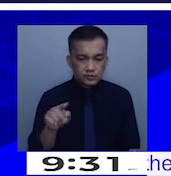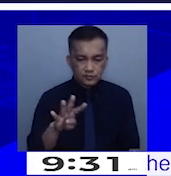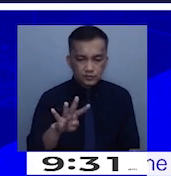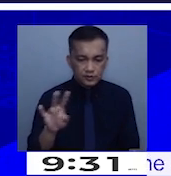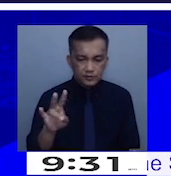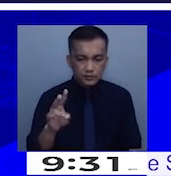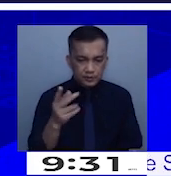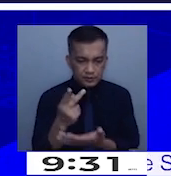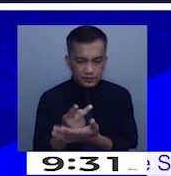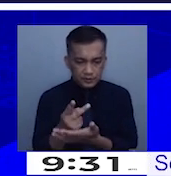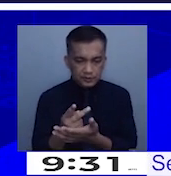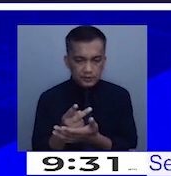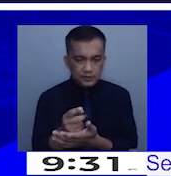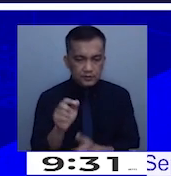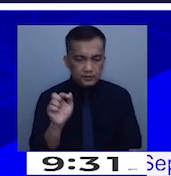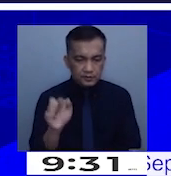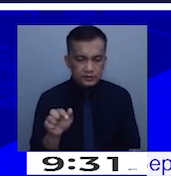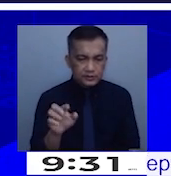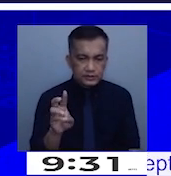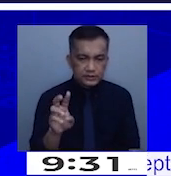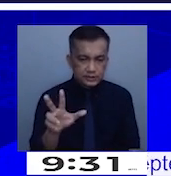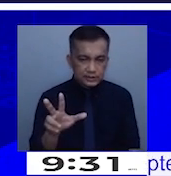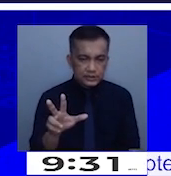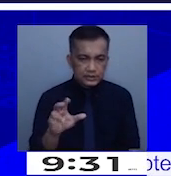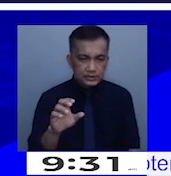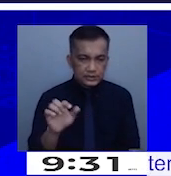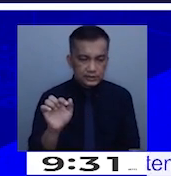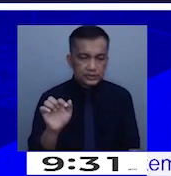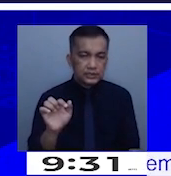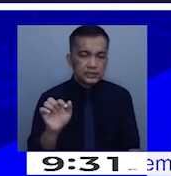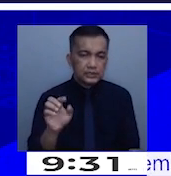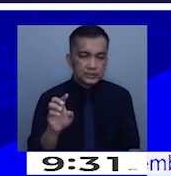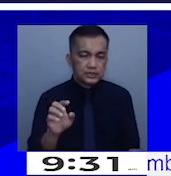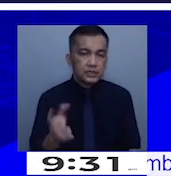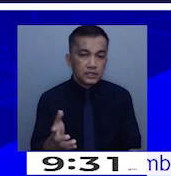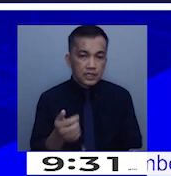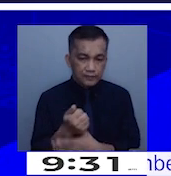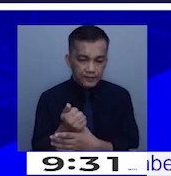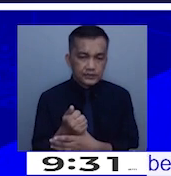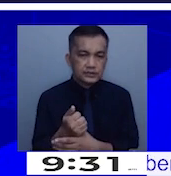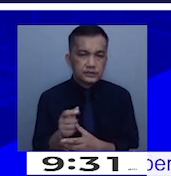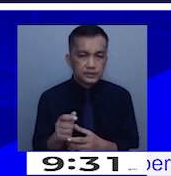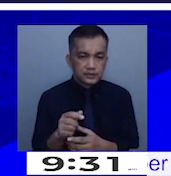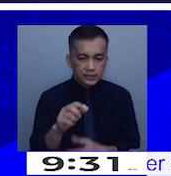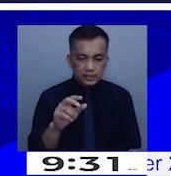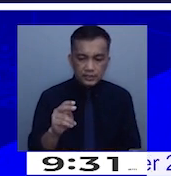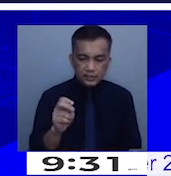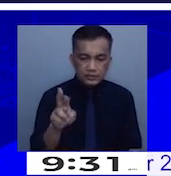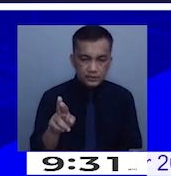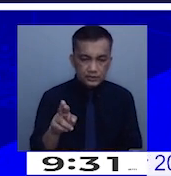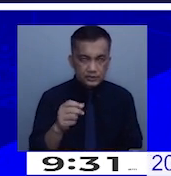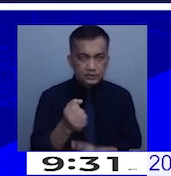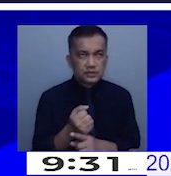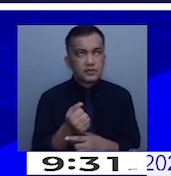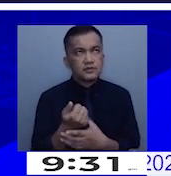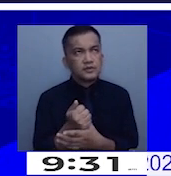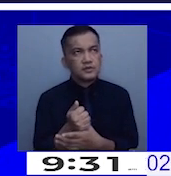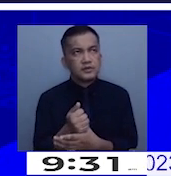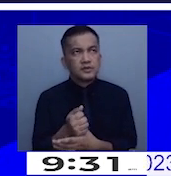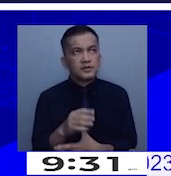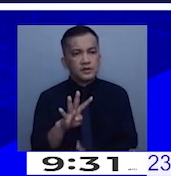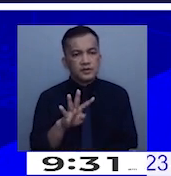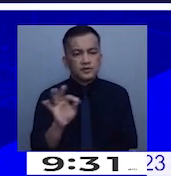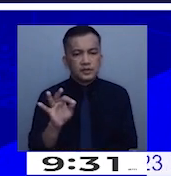pesos and 63 centavos average. For the National Capital Region, sa September, ito ay nag-average ng 49